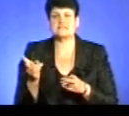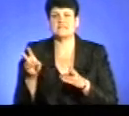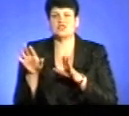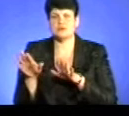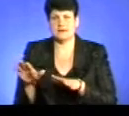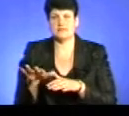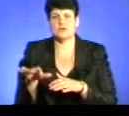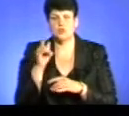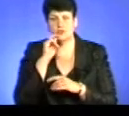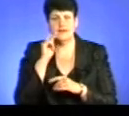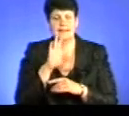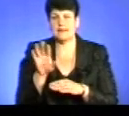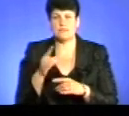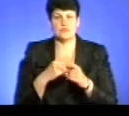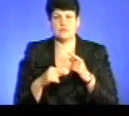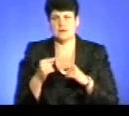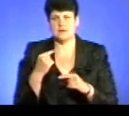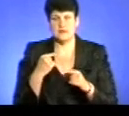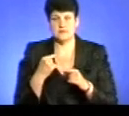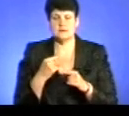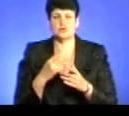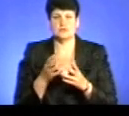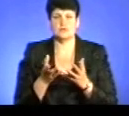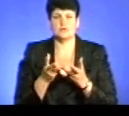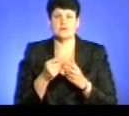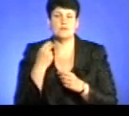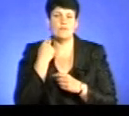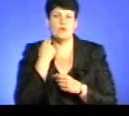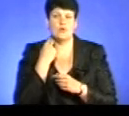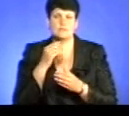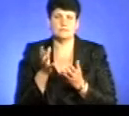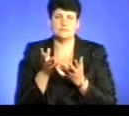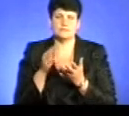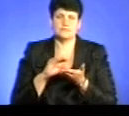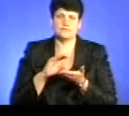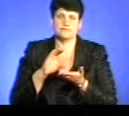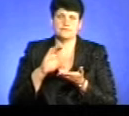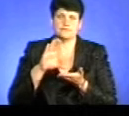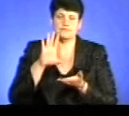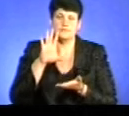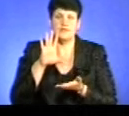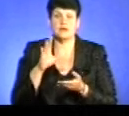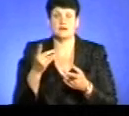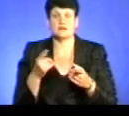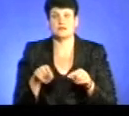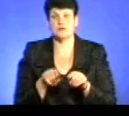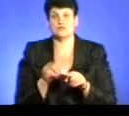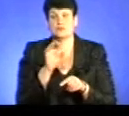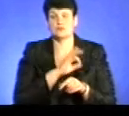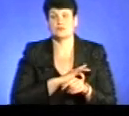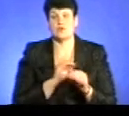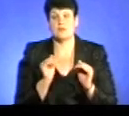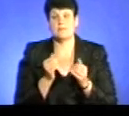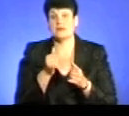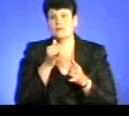України і не повертається. Знову ж таки, нараховується заборгованість, застосовуються ті ж самі обмеження. І у випадку, якщо ми не можемо встановити